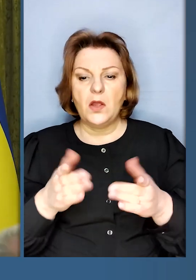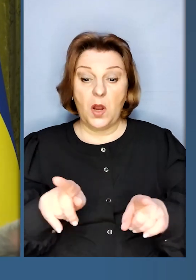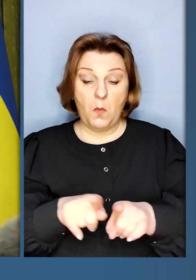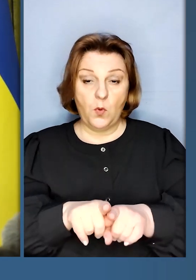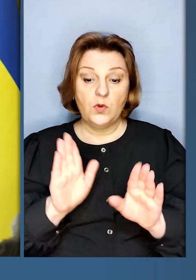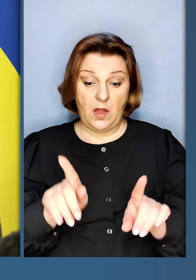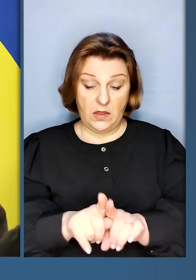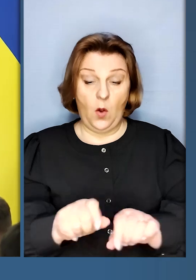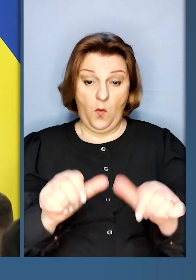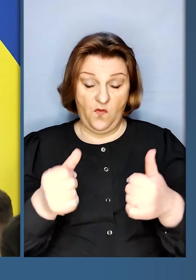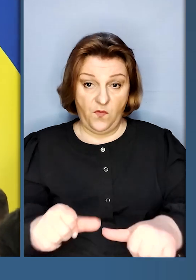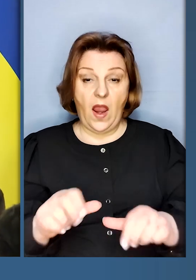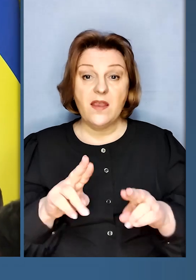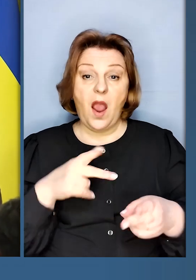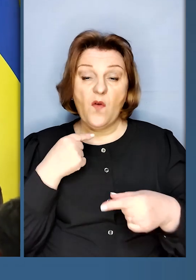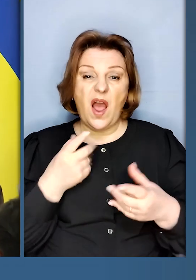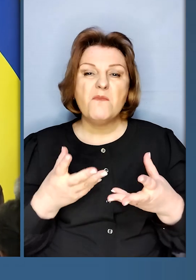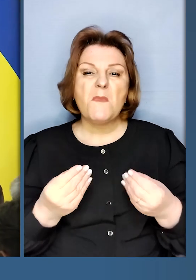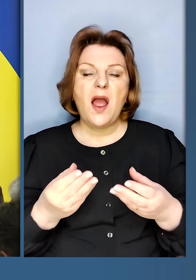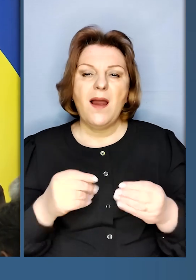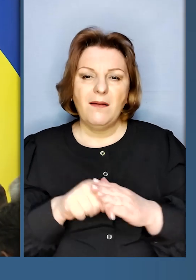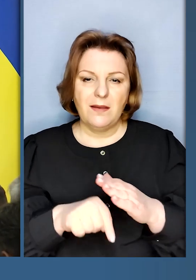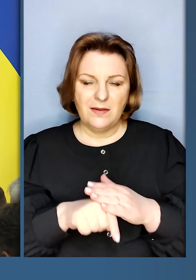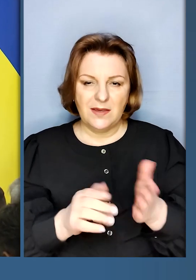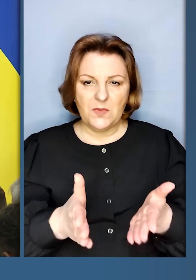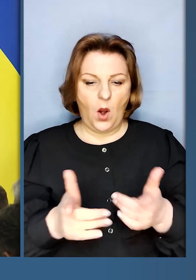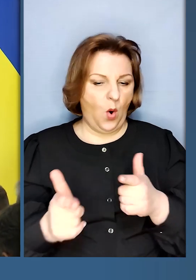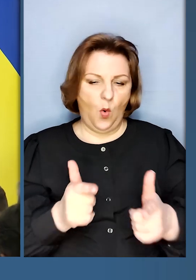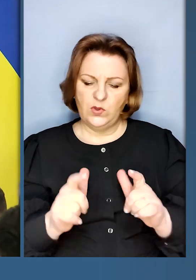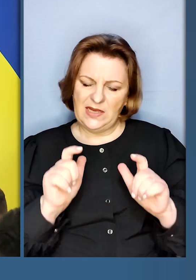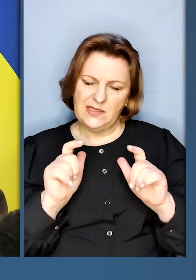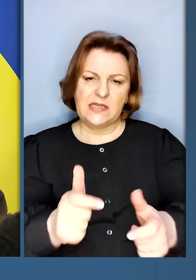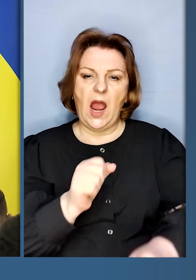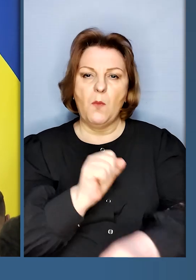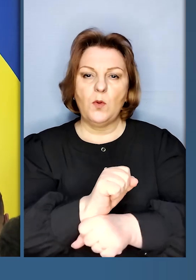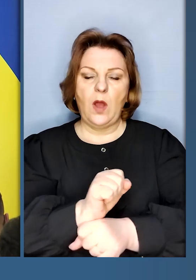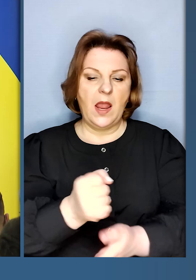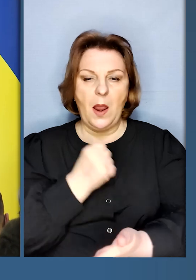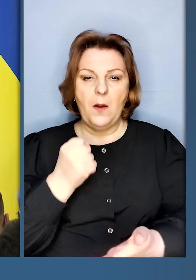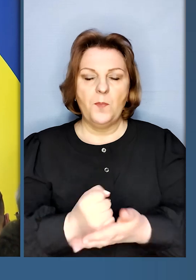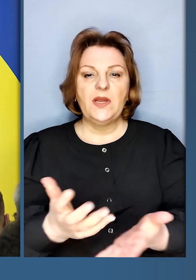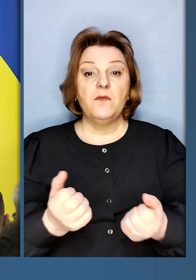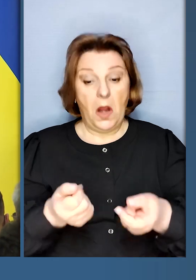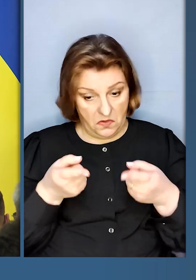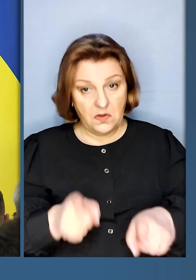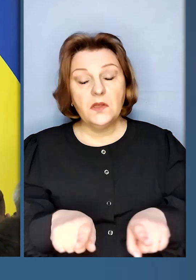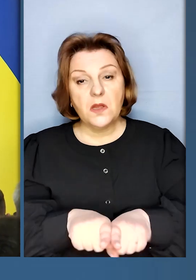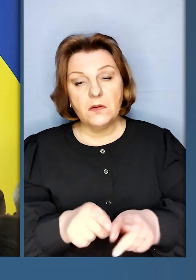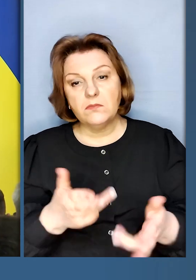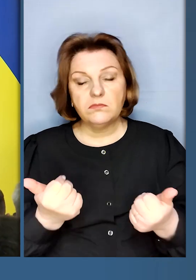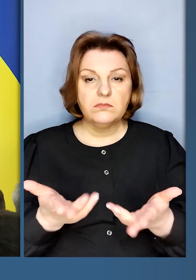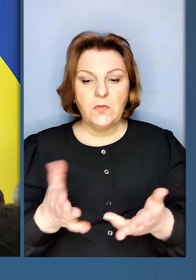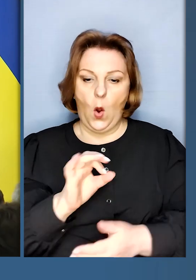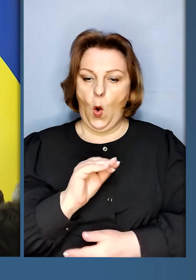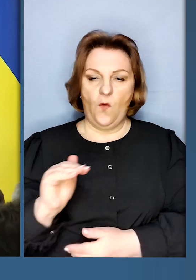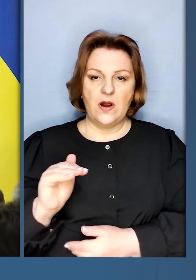власне, якщо він буде в такому вигляді, як кажуть,'яким, то готова навіть заблокувати його прийняття. Скажіть, будь ласка, чи